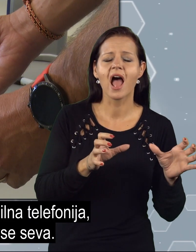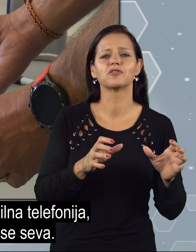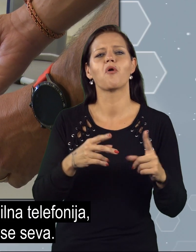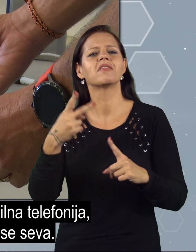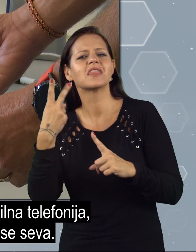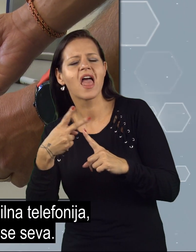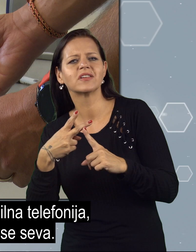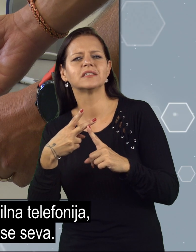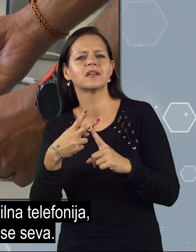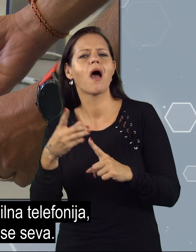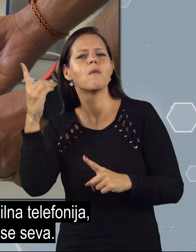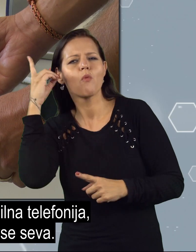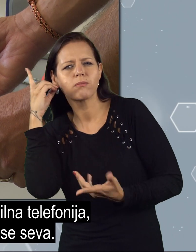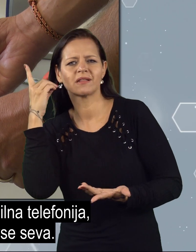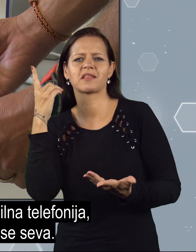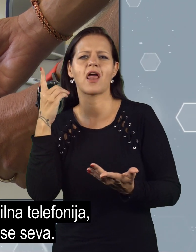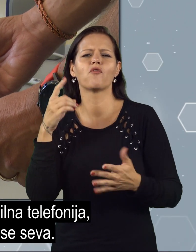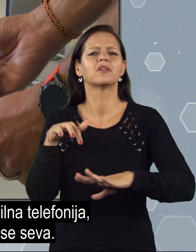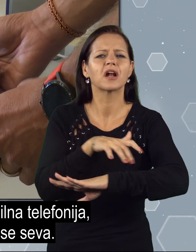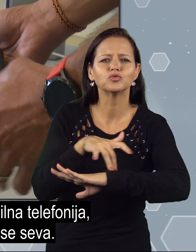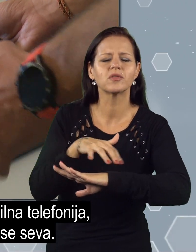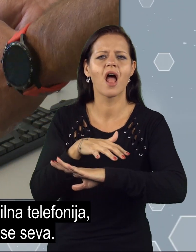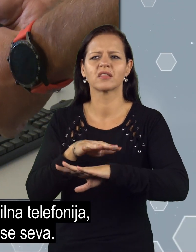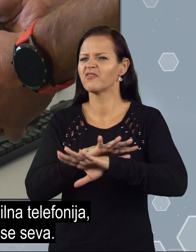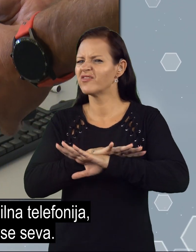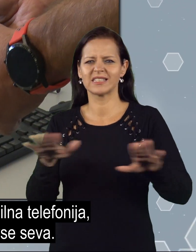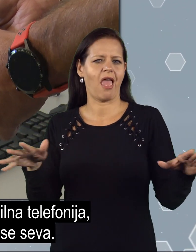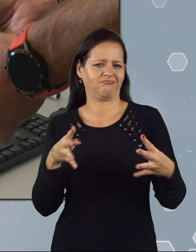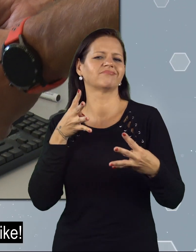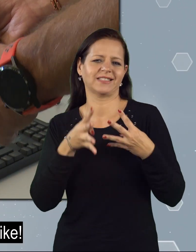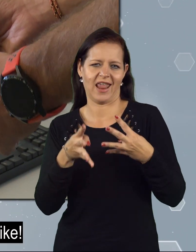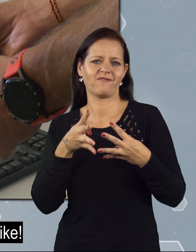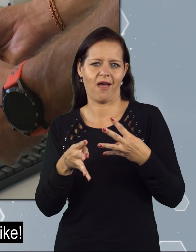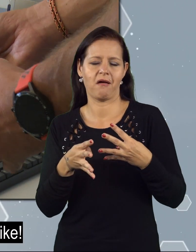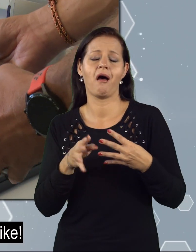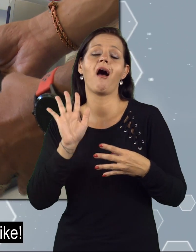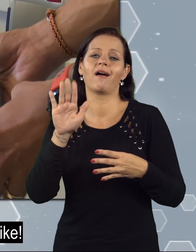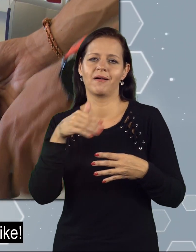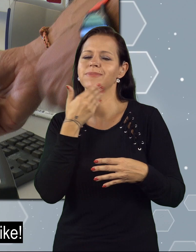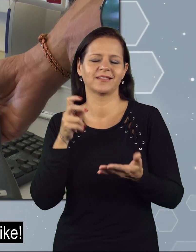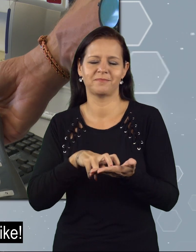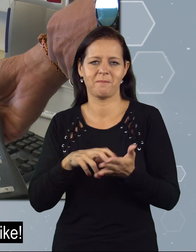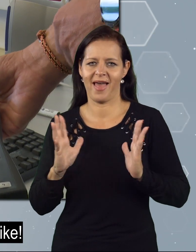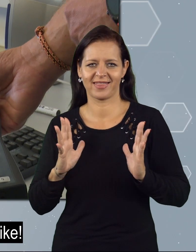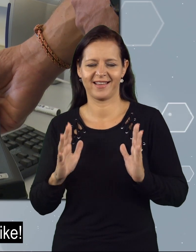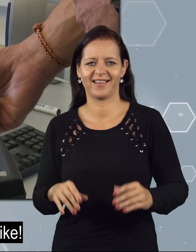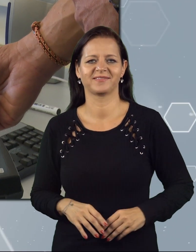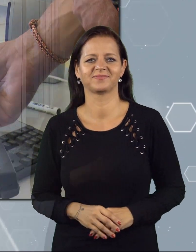Radio, televizija, mobilna telefonija, računalniki, vse seba. A brez panike.